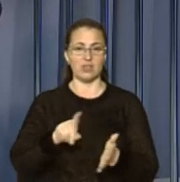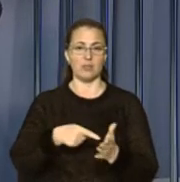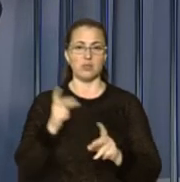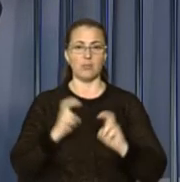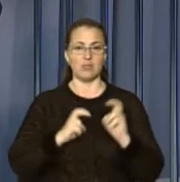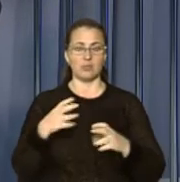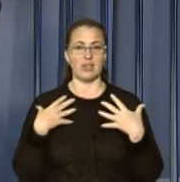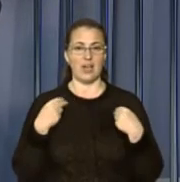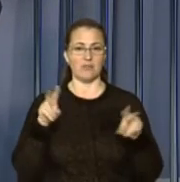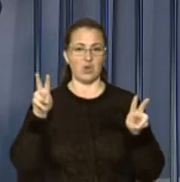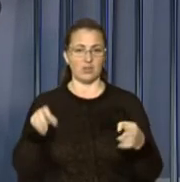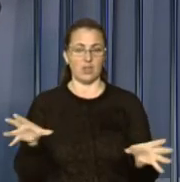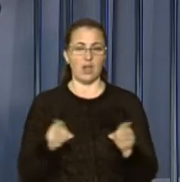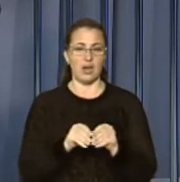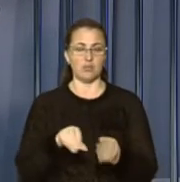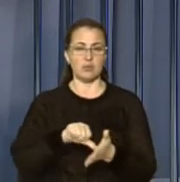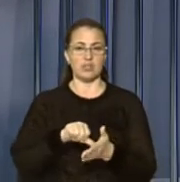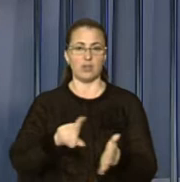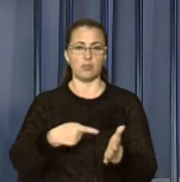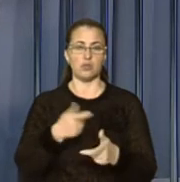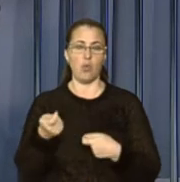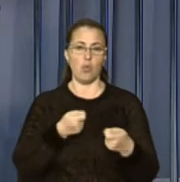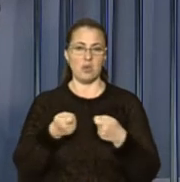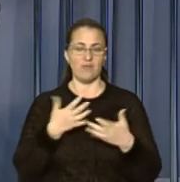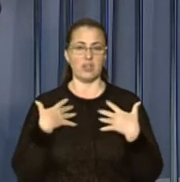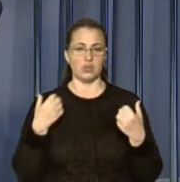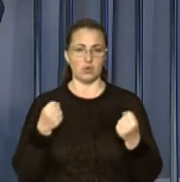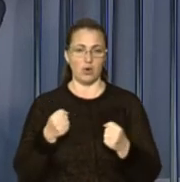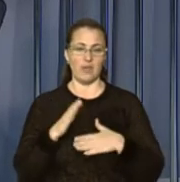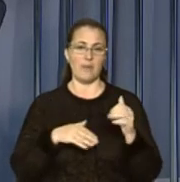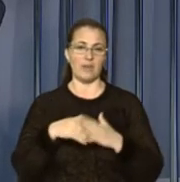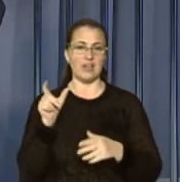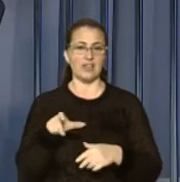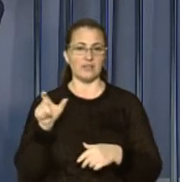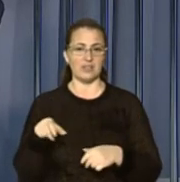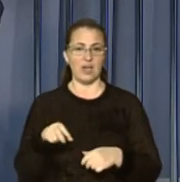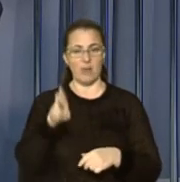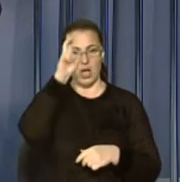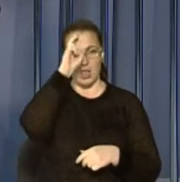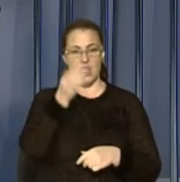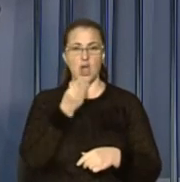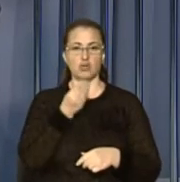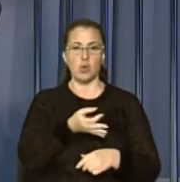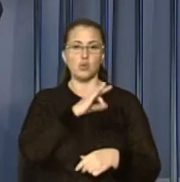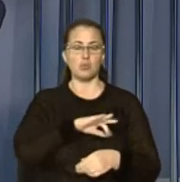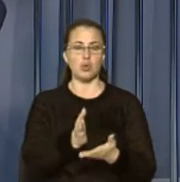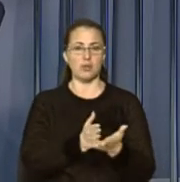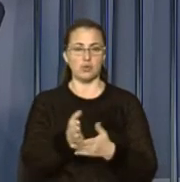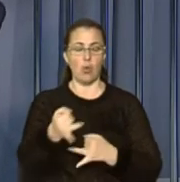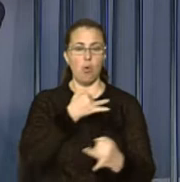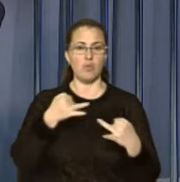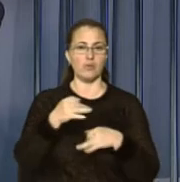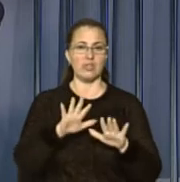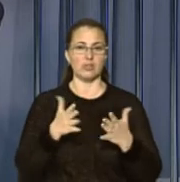підприємства «ЛЕФ» разом із представниками міського управління здоров'я та фахівцями Держпродспоживслужби обговорили